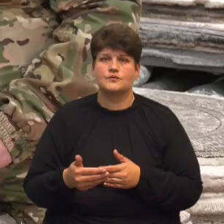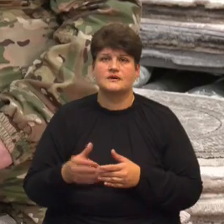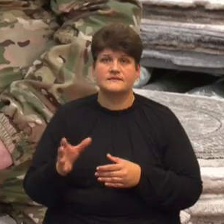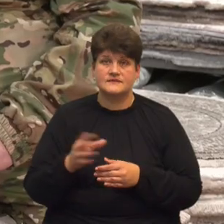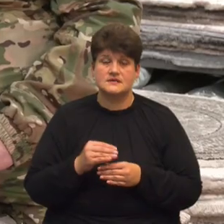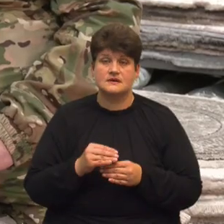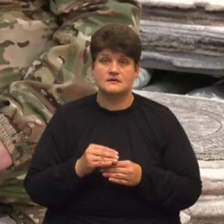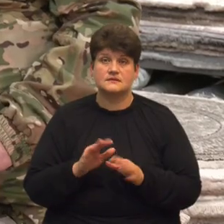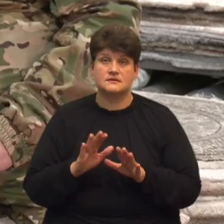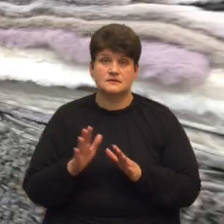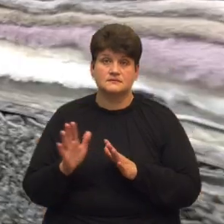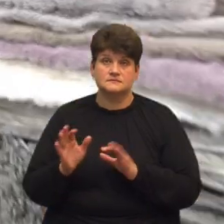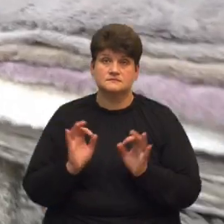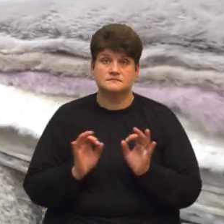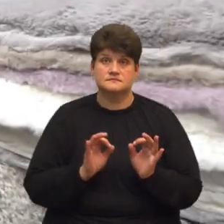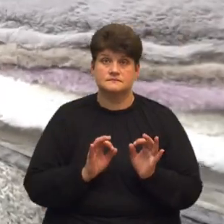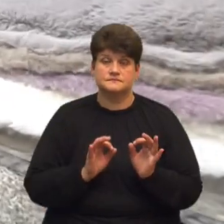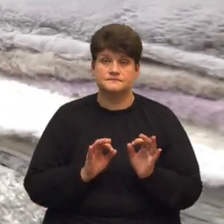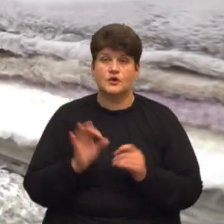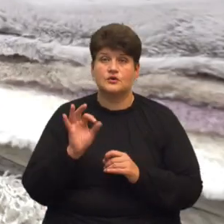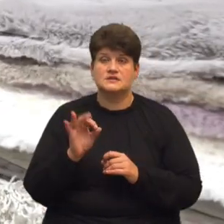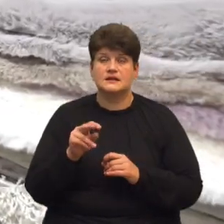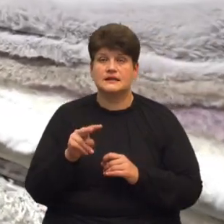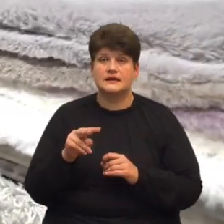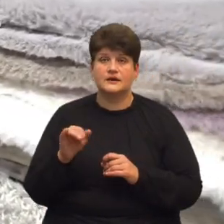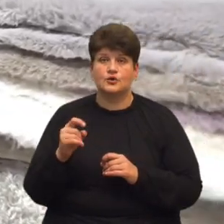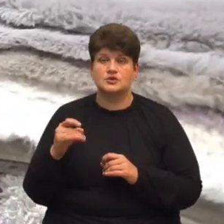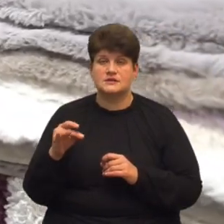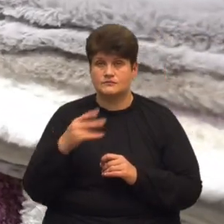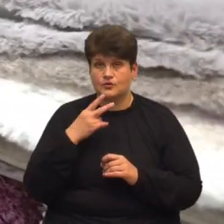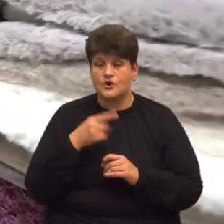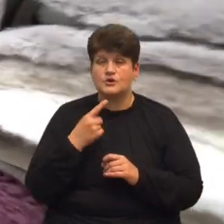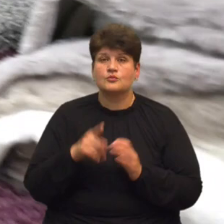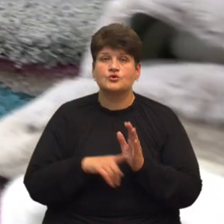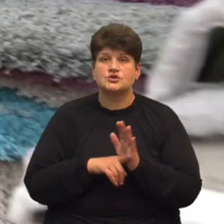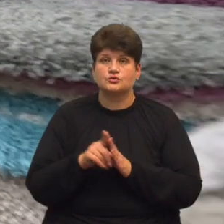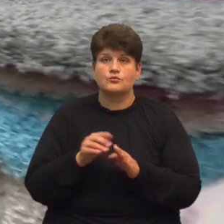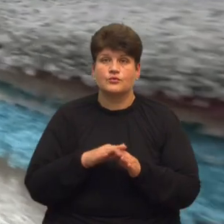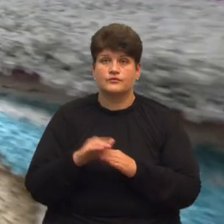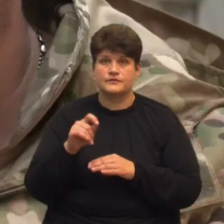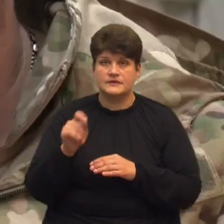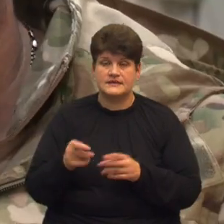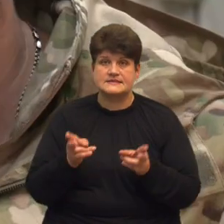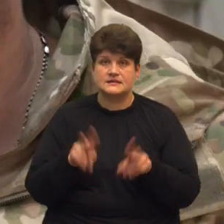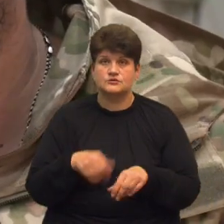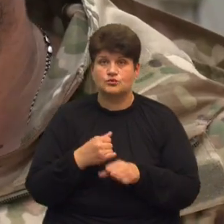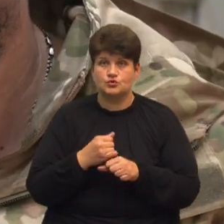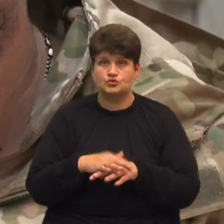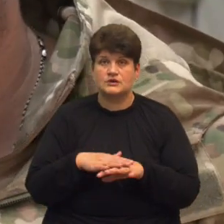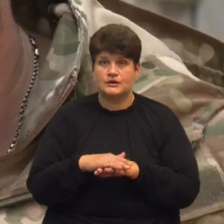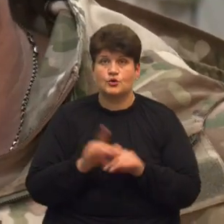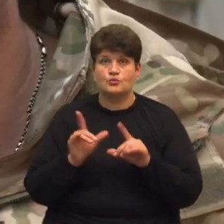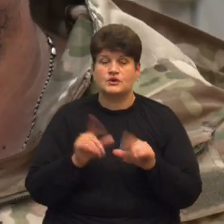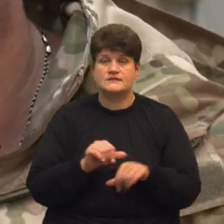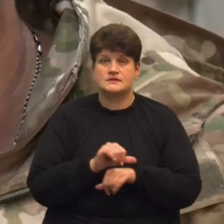склалося, як має бути Олександр Лихошерст каже, до початку певномасштабного вторгнення залишив роботу на ринку та поїхав за кордон